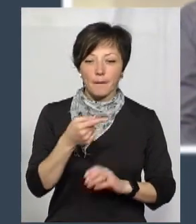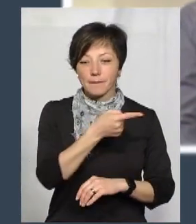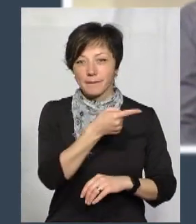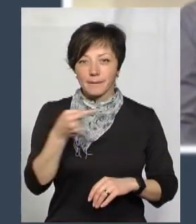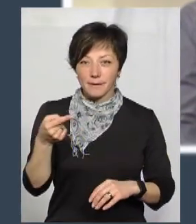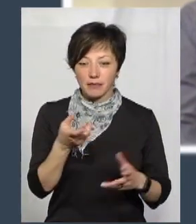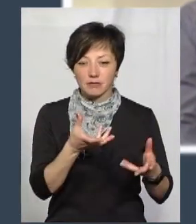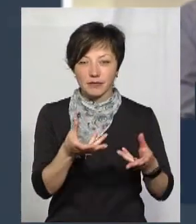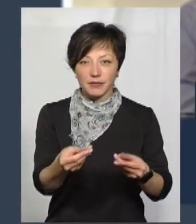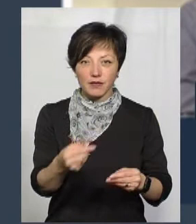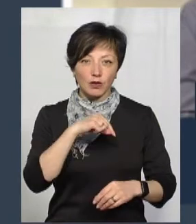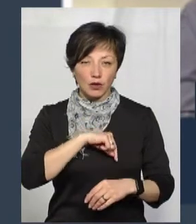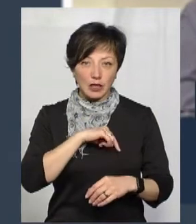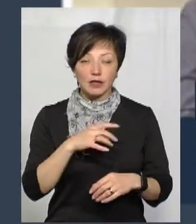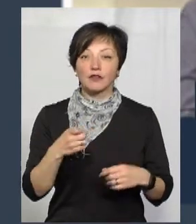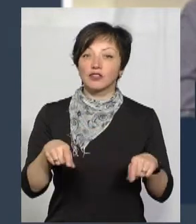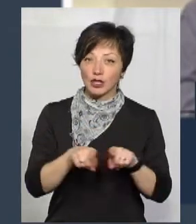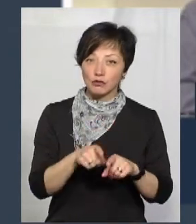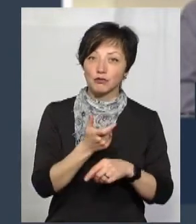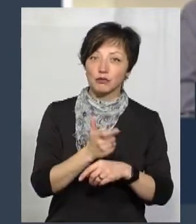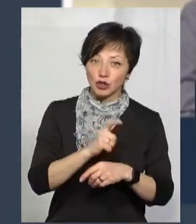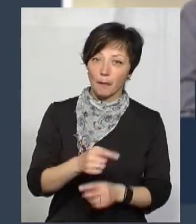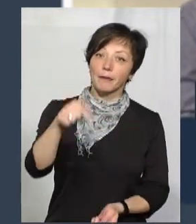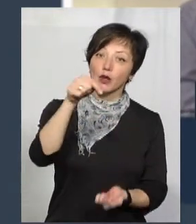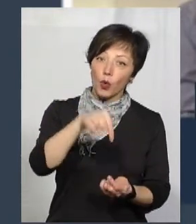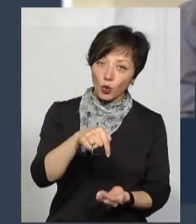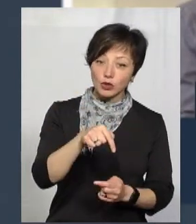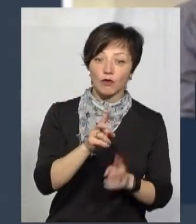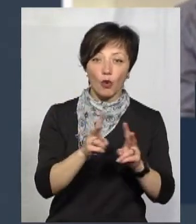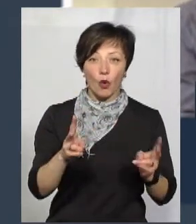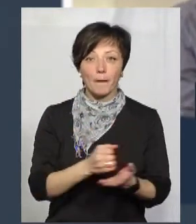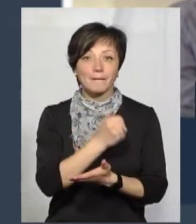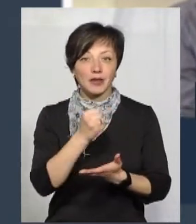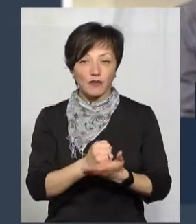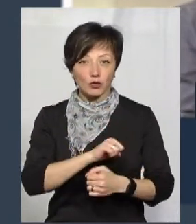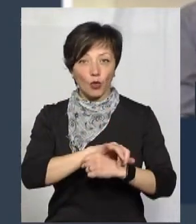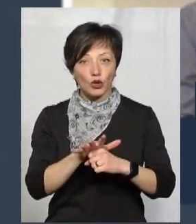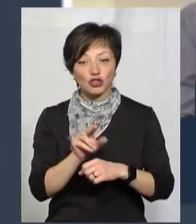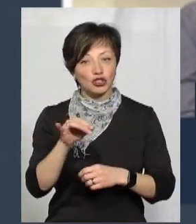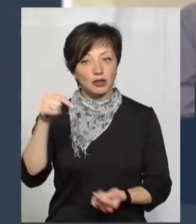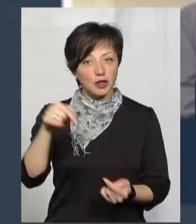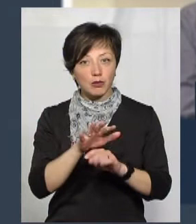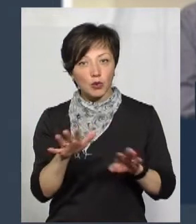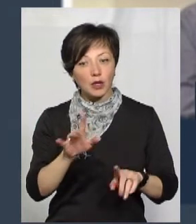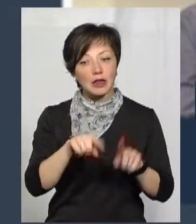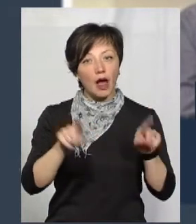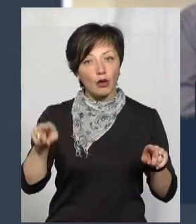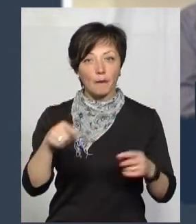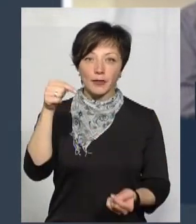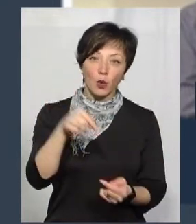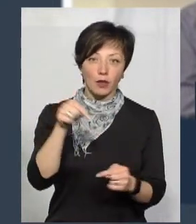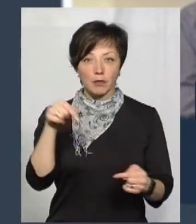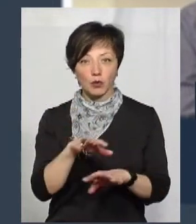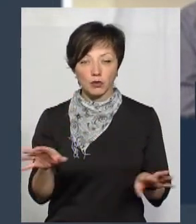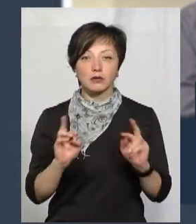цього медпрепарату? Все ж таки, більшості він підходить, ті, у кого підтверджений коронавірус, чи ні? Чи одиницям підходить?